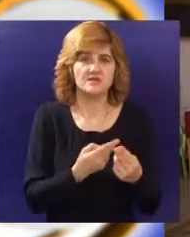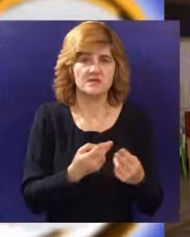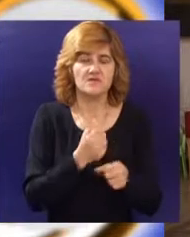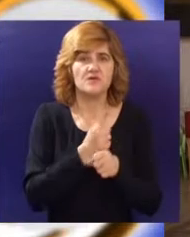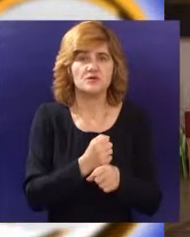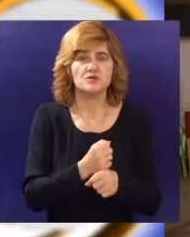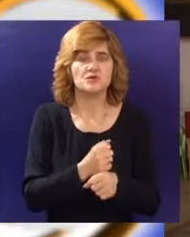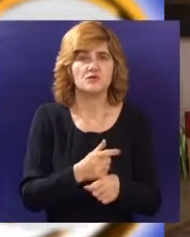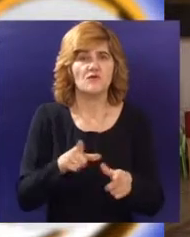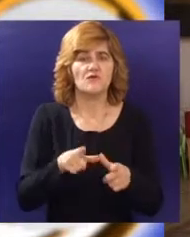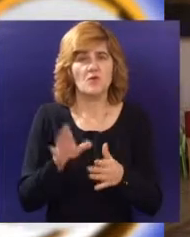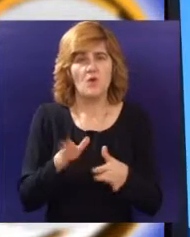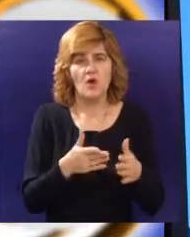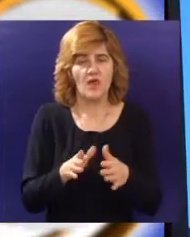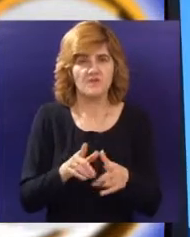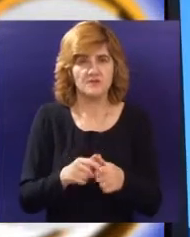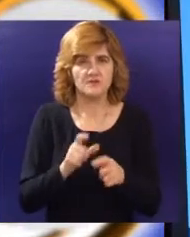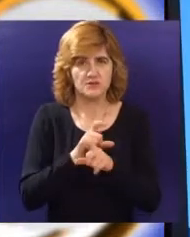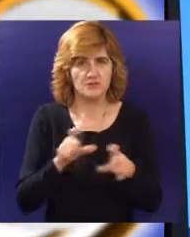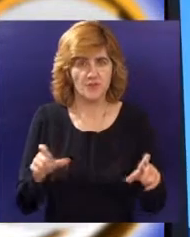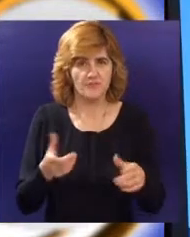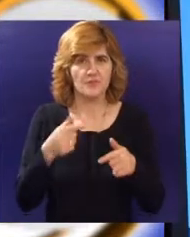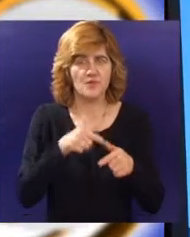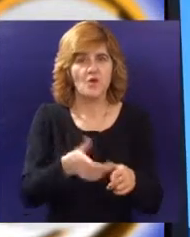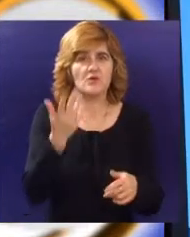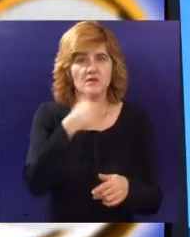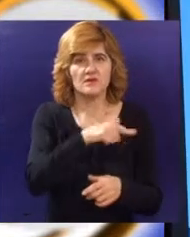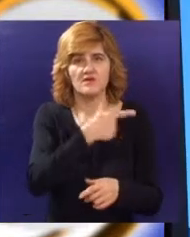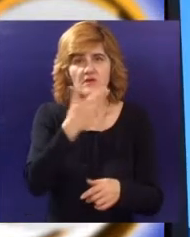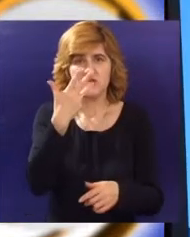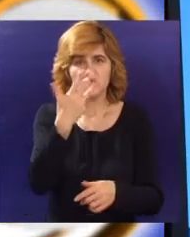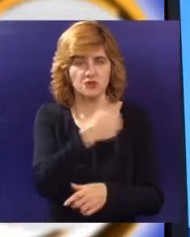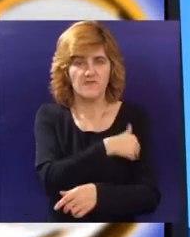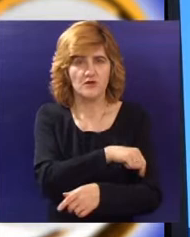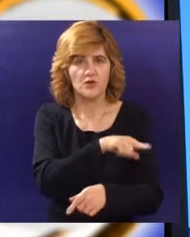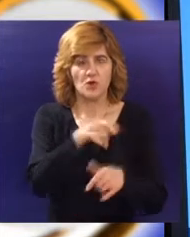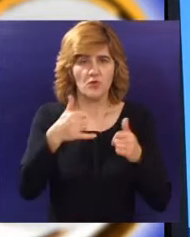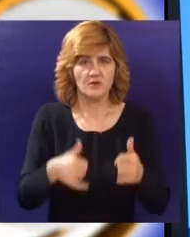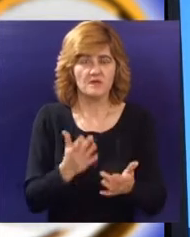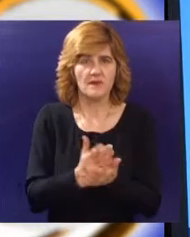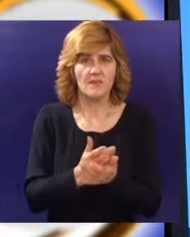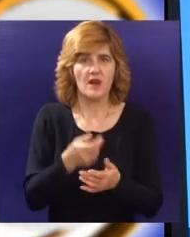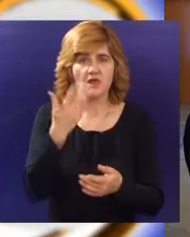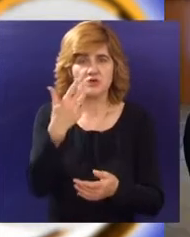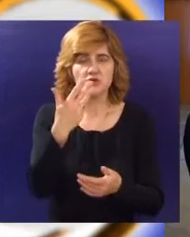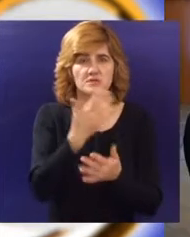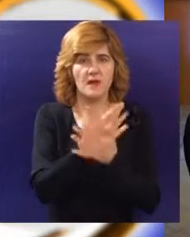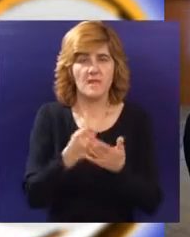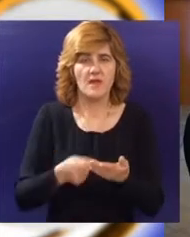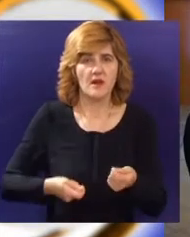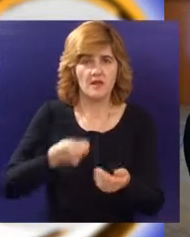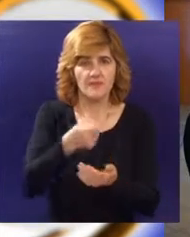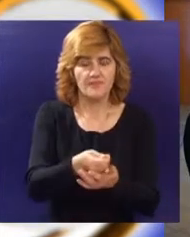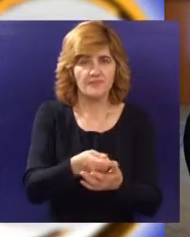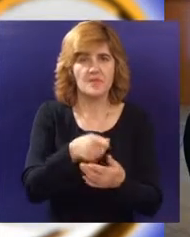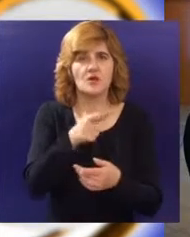održavanje ovakvog standarda u Kolevci kakav jeste. Od 2004. godine do danas za ovu namen uloženo je oko 40 miliona dinara od